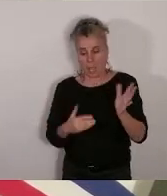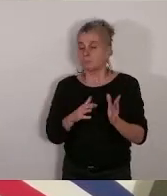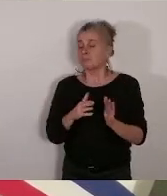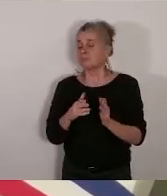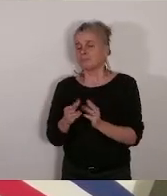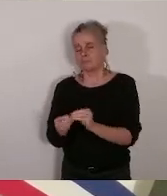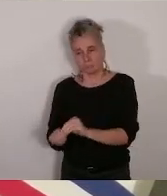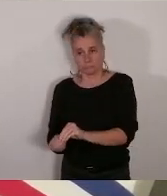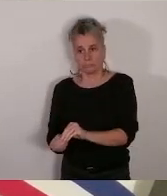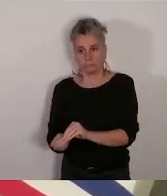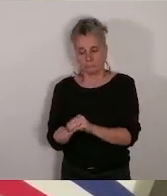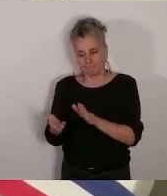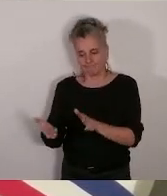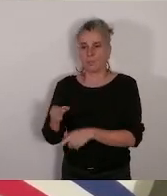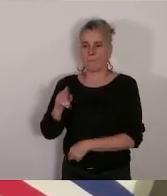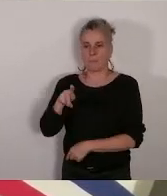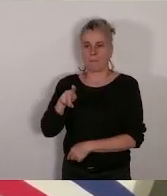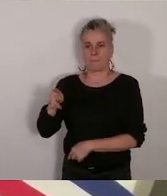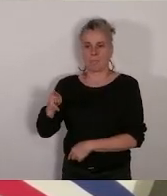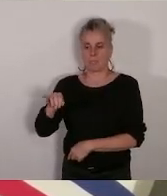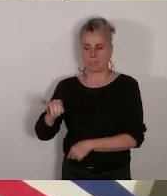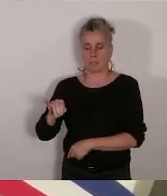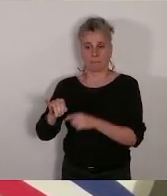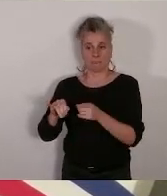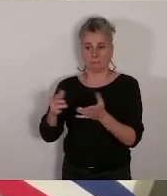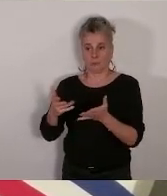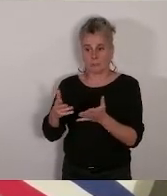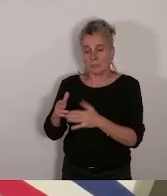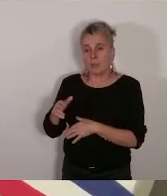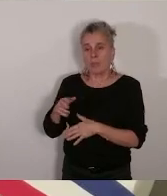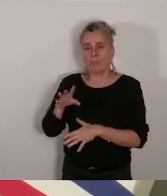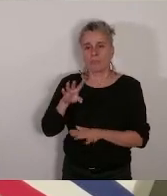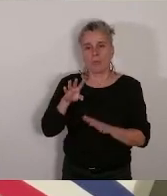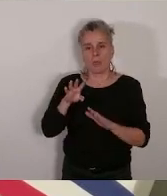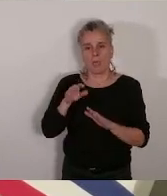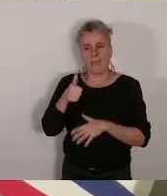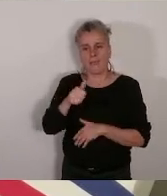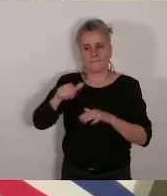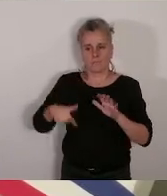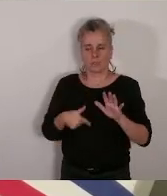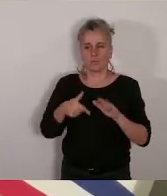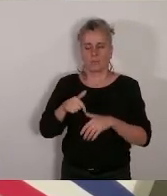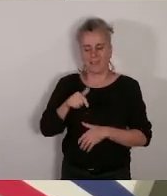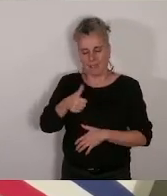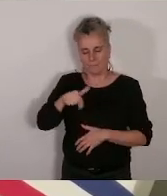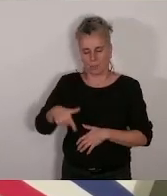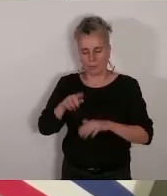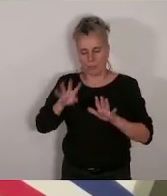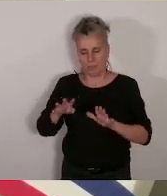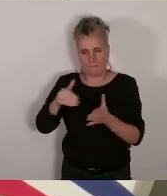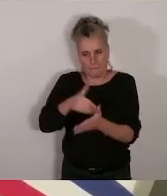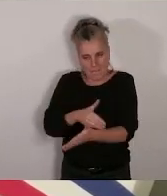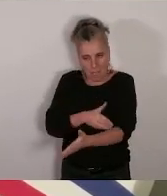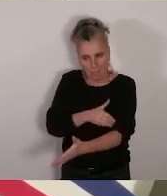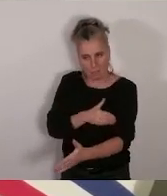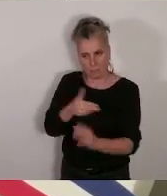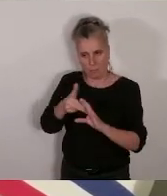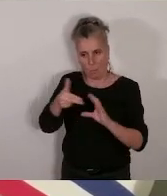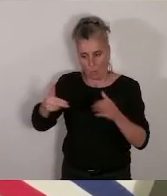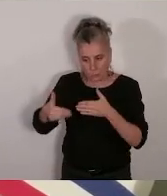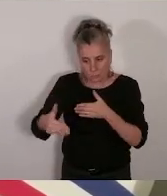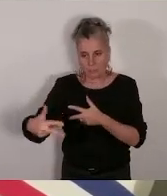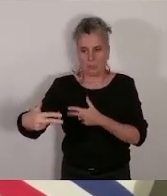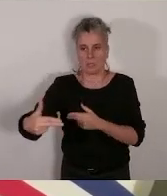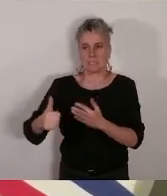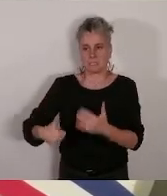PPI comme on dit, de 1,9 milliard d'euros sur 6 ans de 2024 à 2029, soit